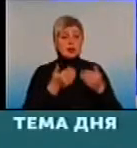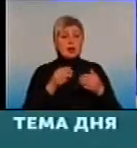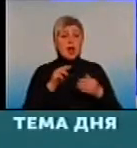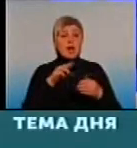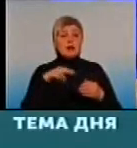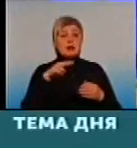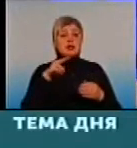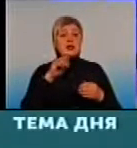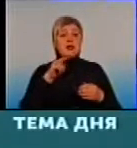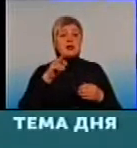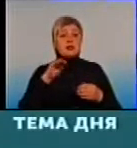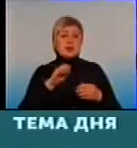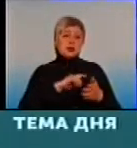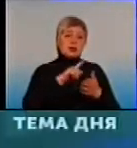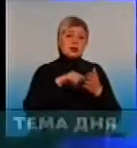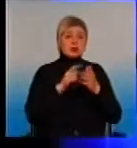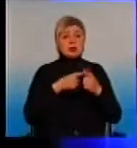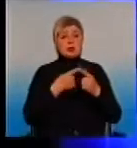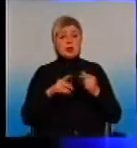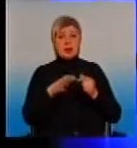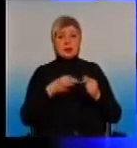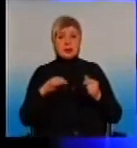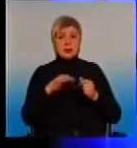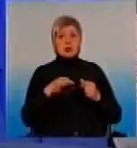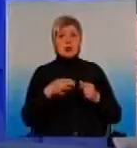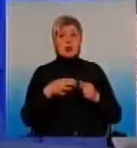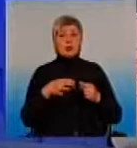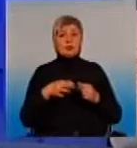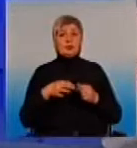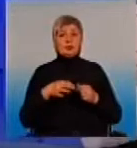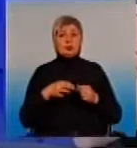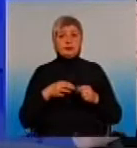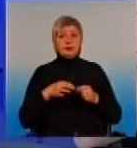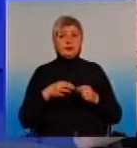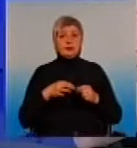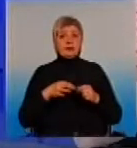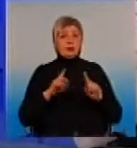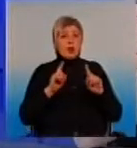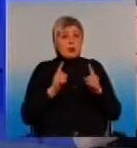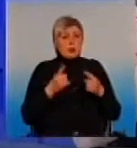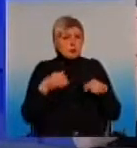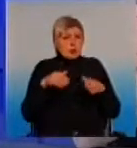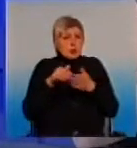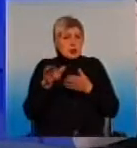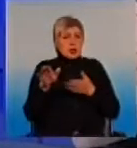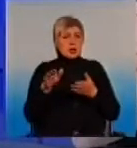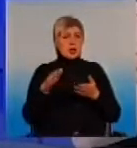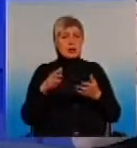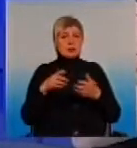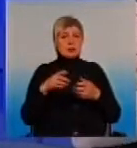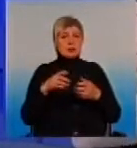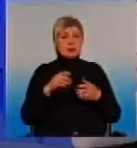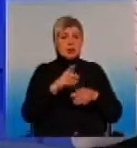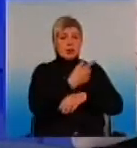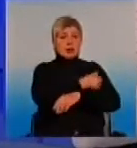здравоохоронення містою, або обласною. Чому така причина? Адже щойно ми обговорили, що